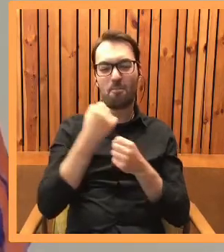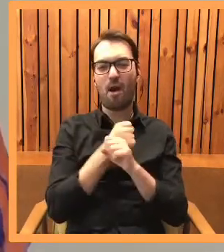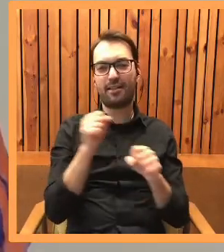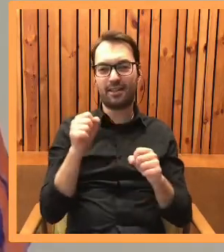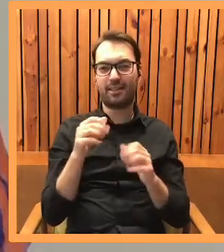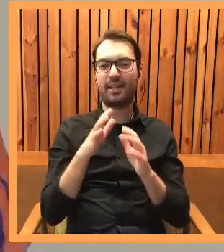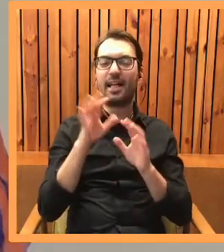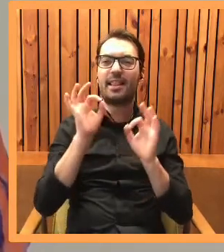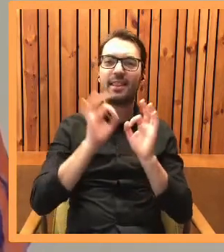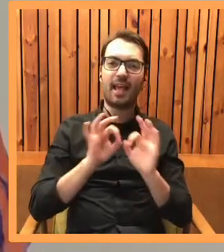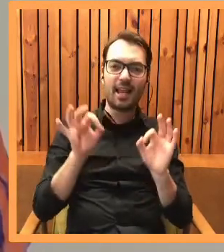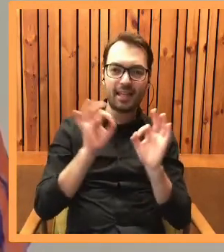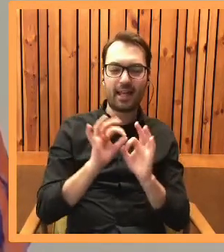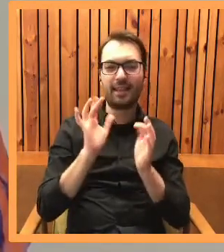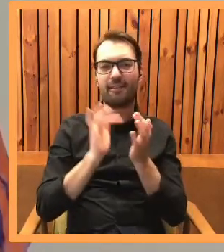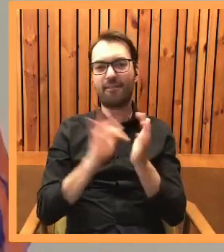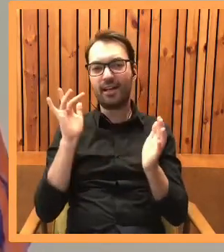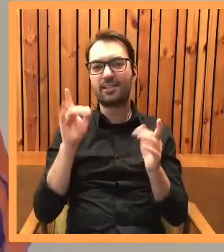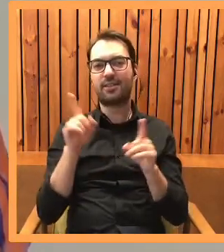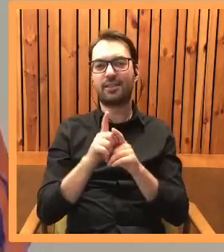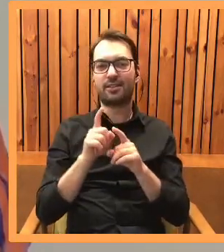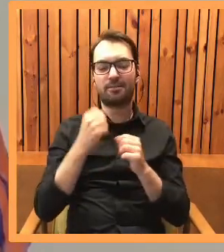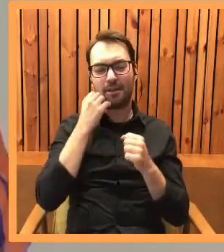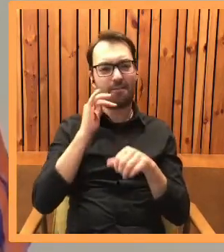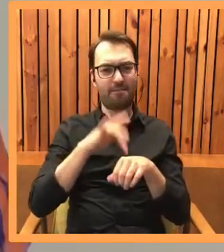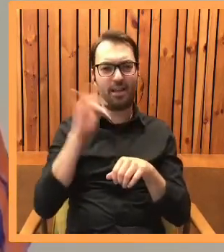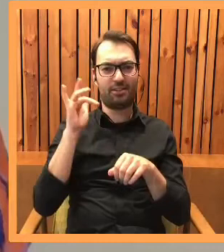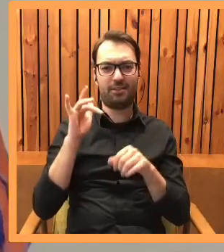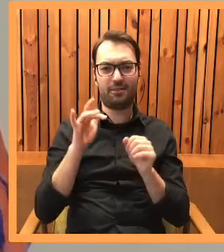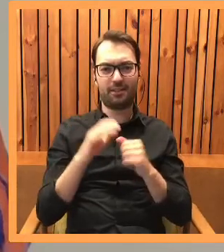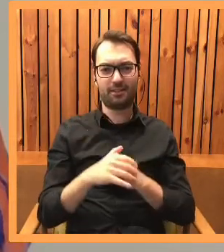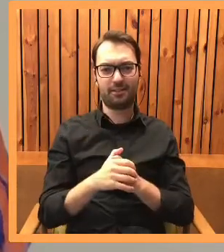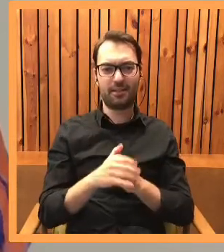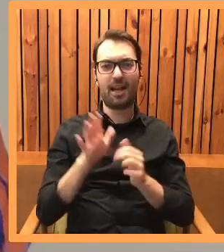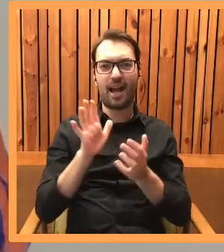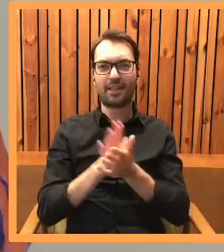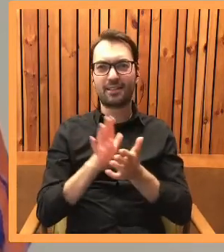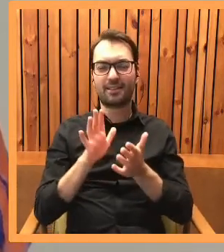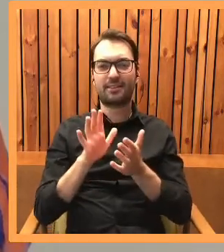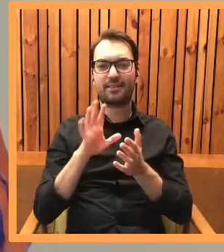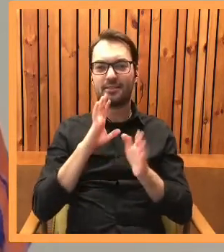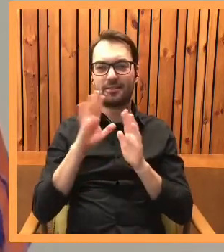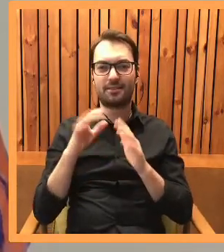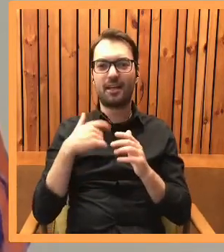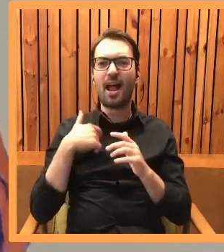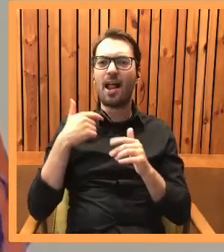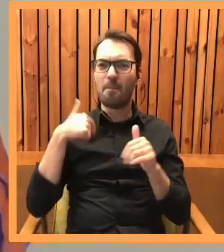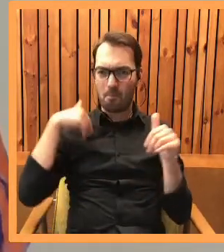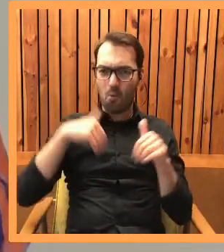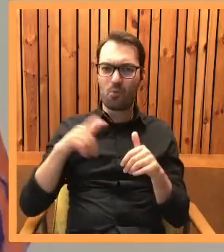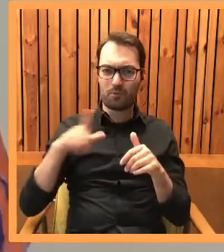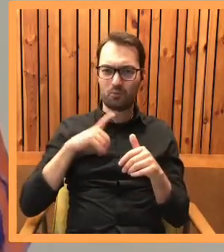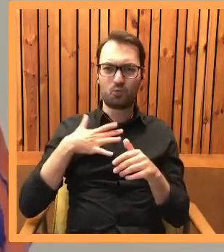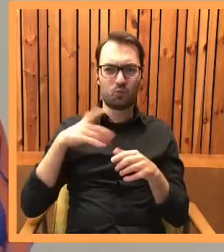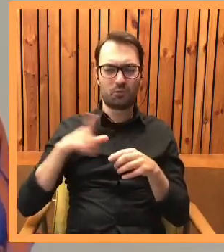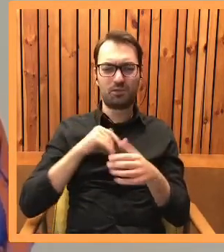subtelną i delikatną, a jednocześnie bardzo wrażliwą, z takim charakterem. Ja myślę, że z Alicją bym się chciała zaprzyjaźnić.